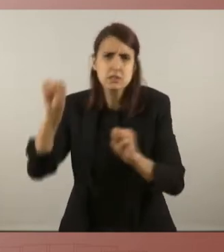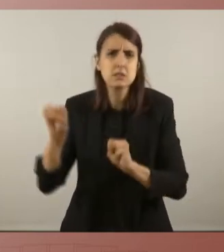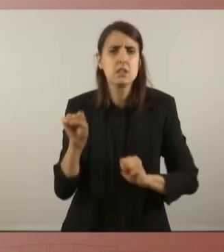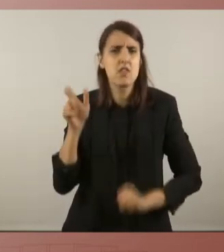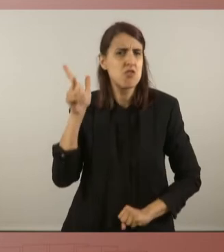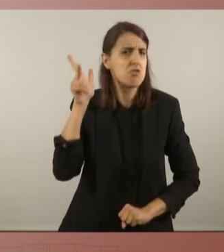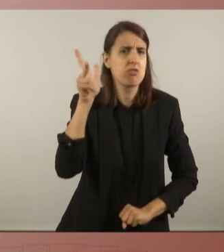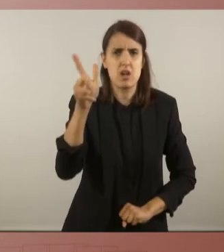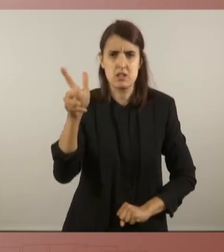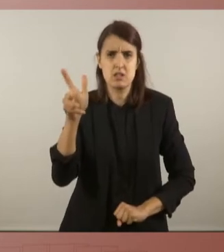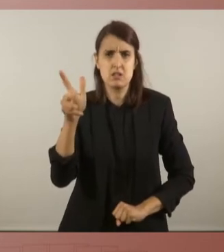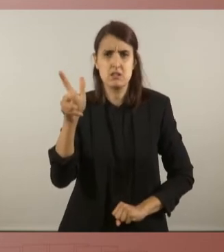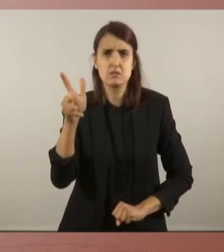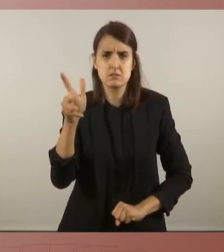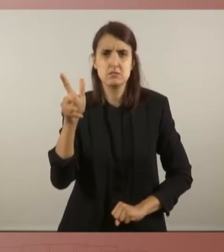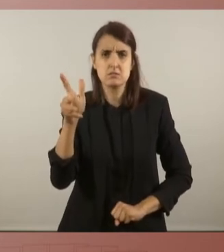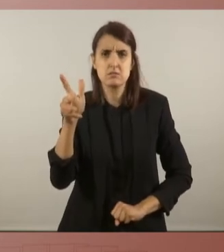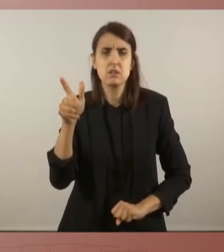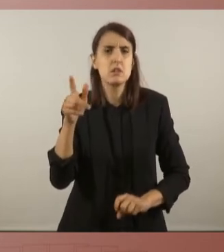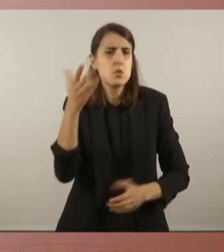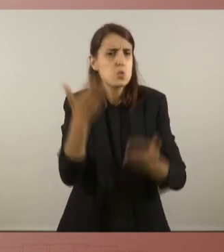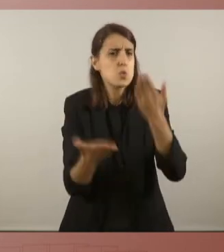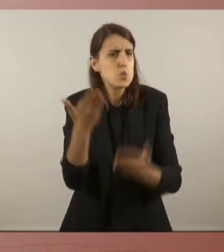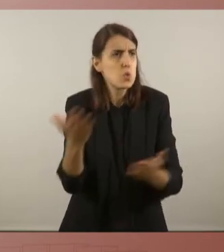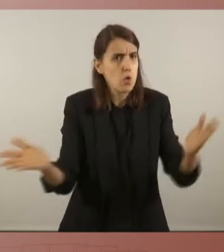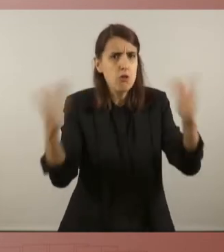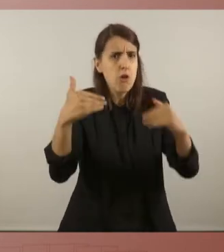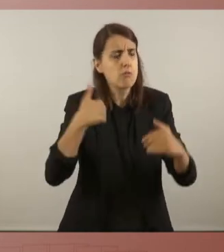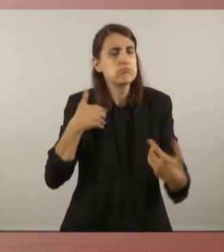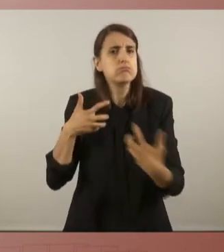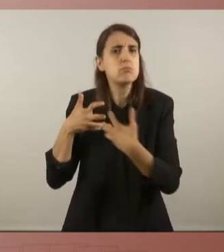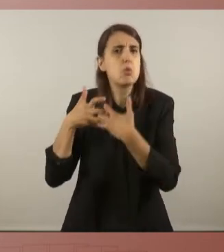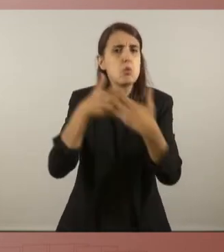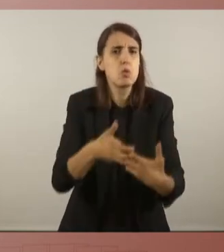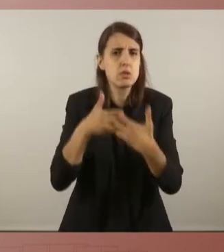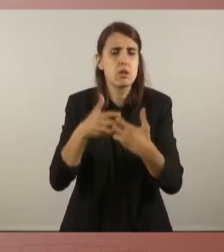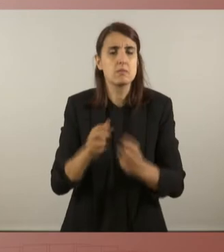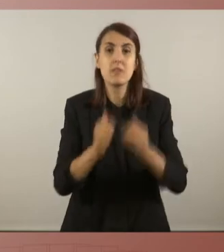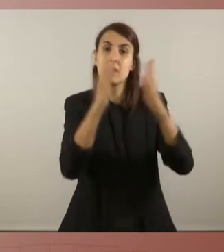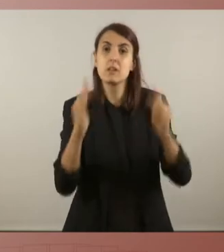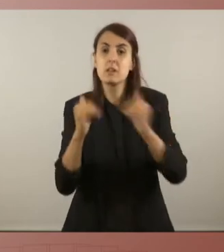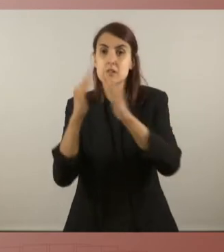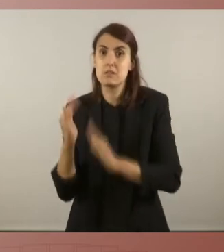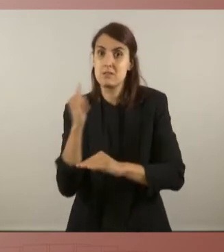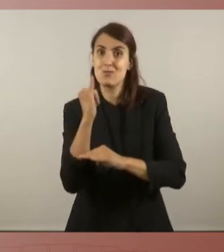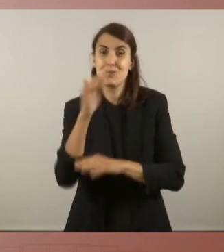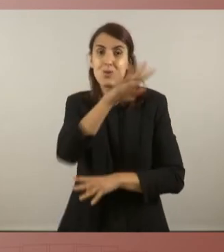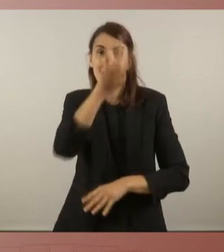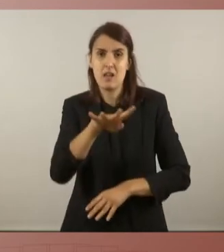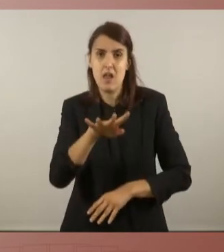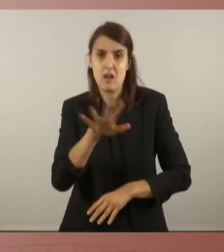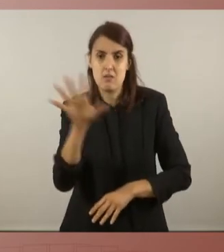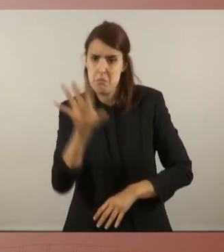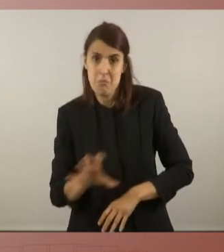a lluitar contra totes les injustícies, a fer que les institucions catalanes, arreu dels països catalans,